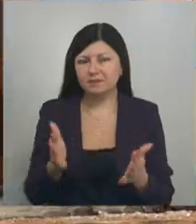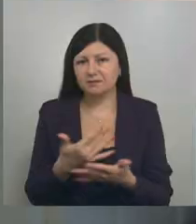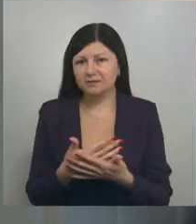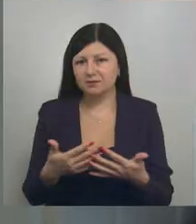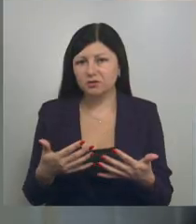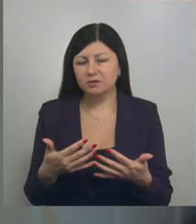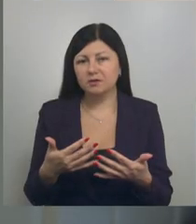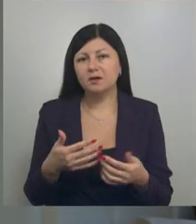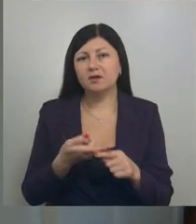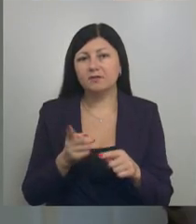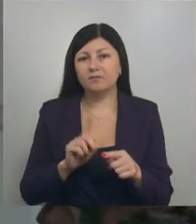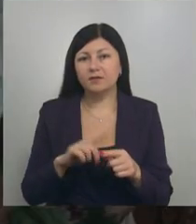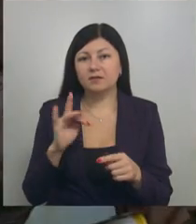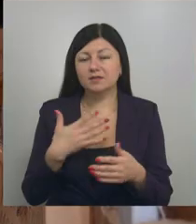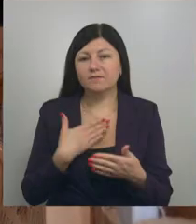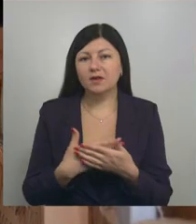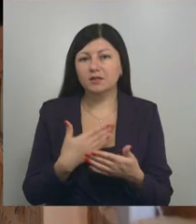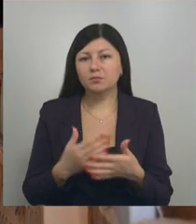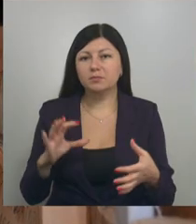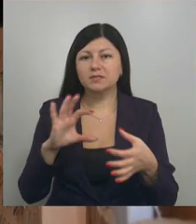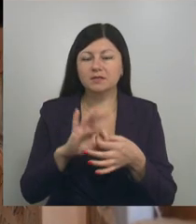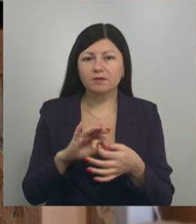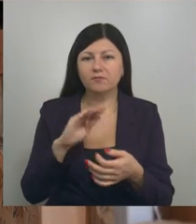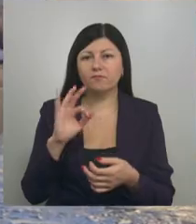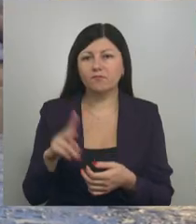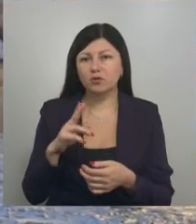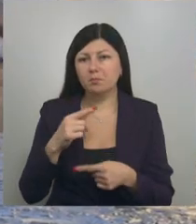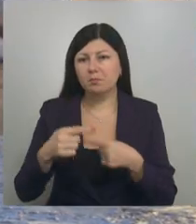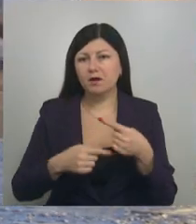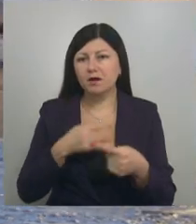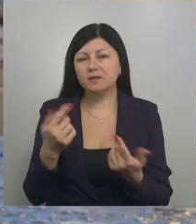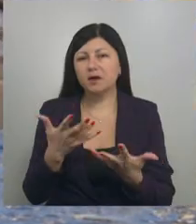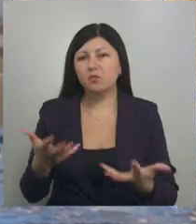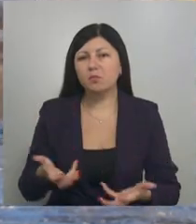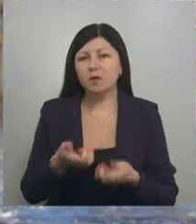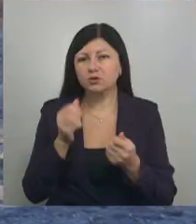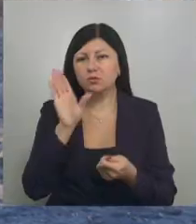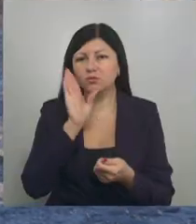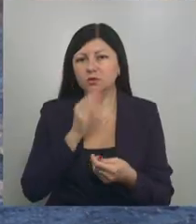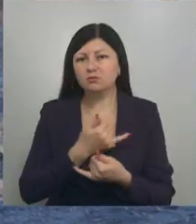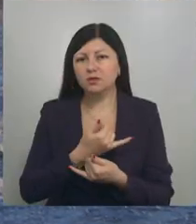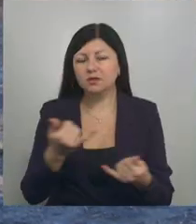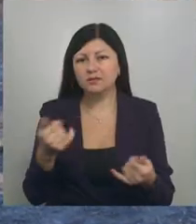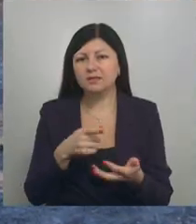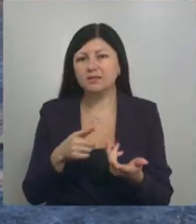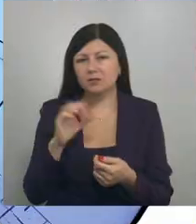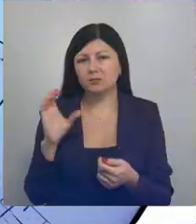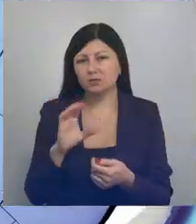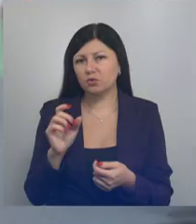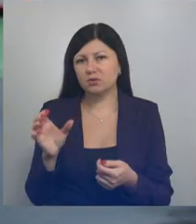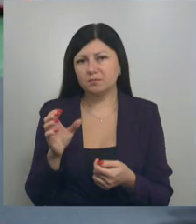В этот раз к волонтерам присоединился и фонд «Поколение». Какую поддержку удалось оказать нескольким сотням военных.